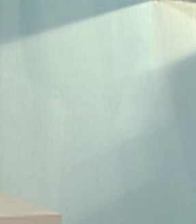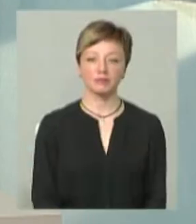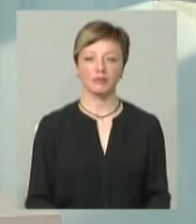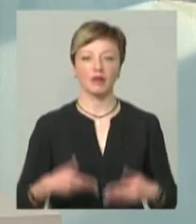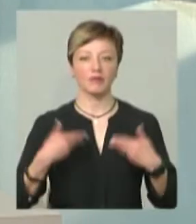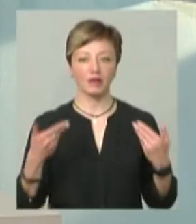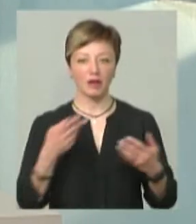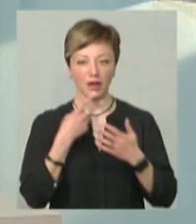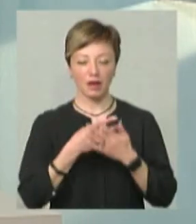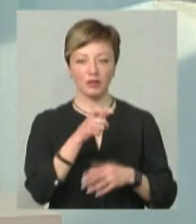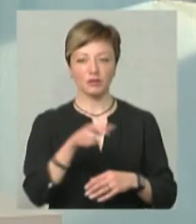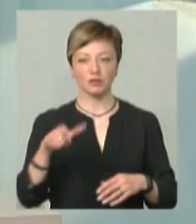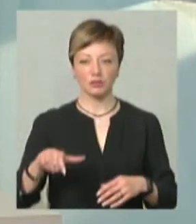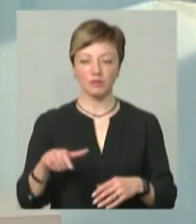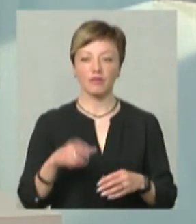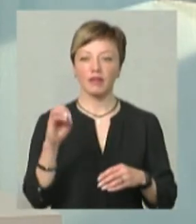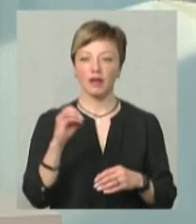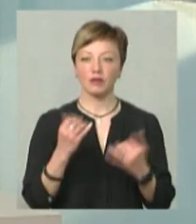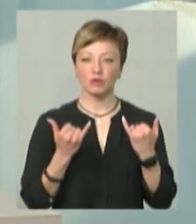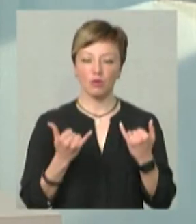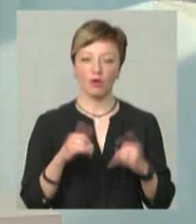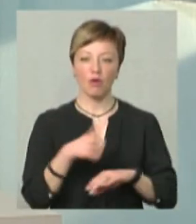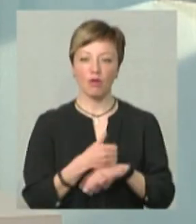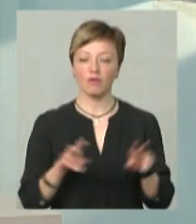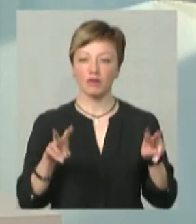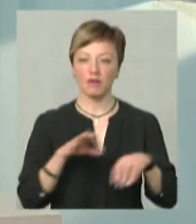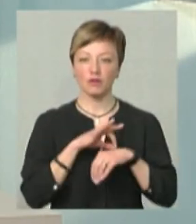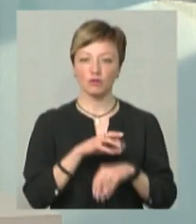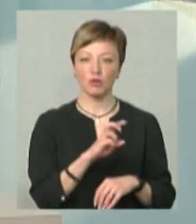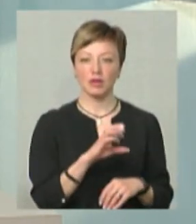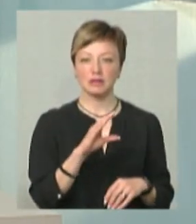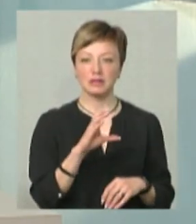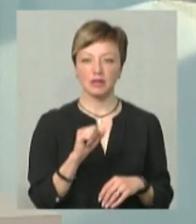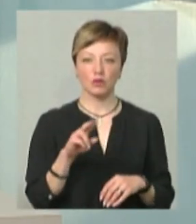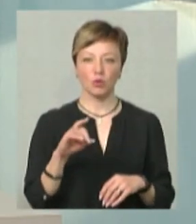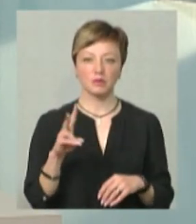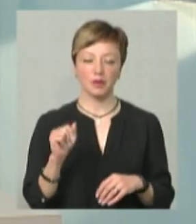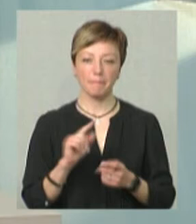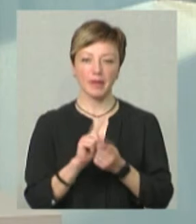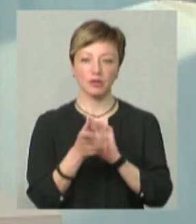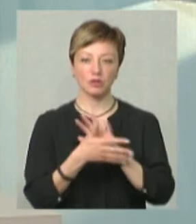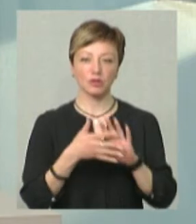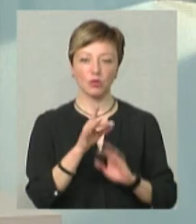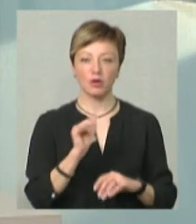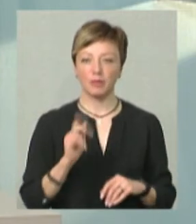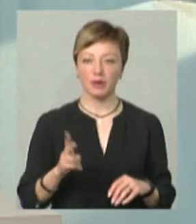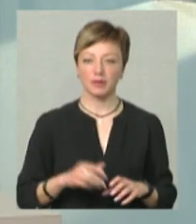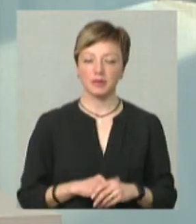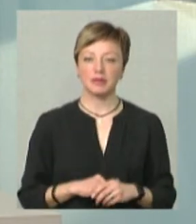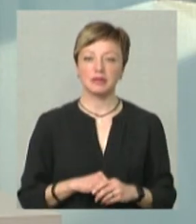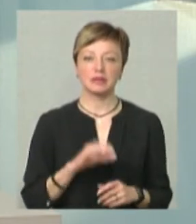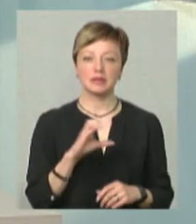Вітаю глядачів Суспільного Поділля. В етері сьогодні головне. Мене звати Богдана Садомська. На жестову мову перекладає Ольга Рибак.